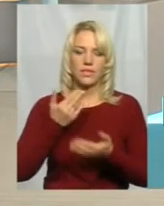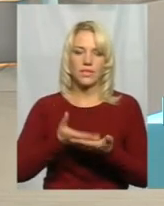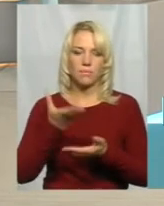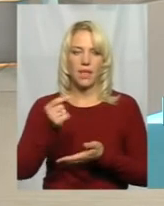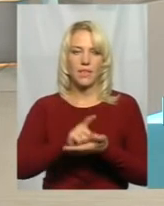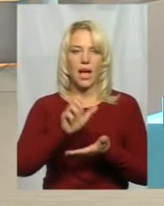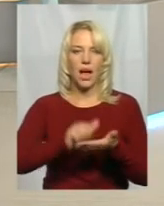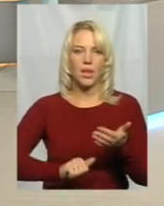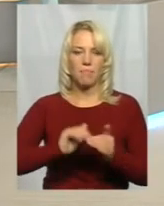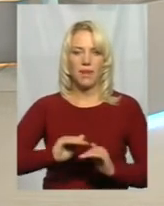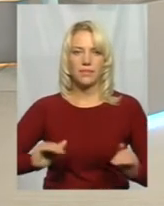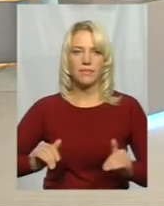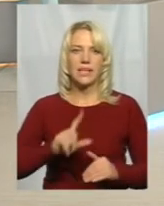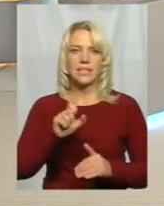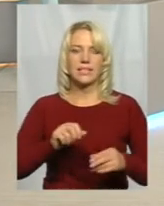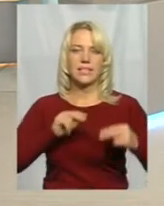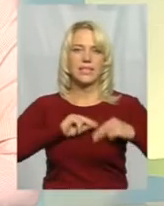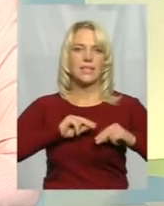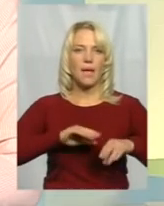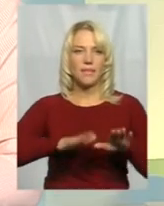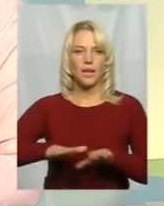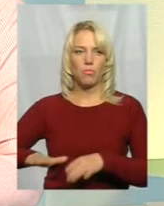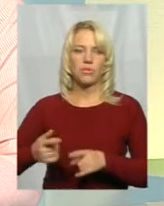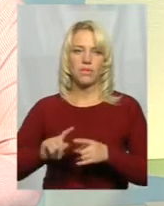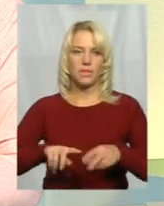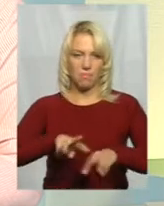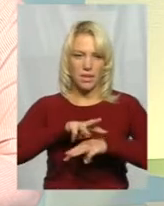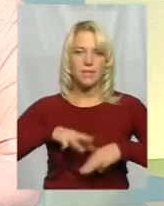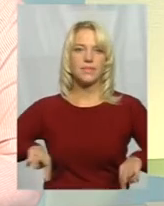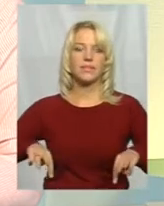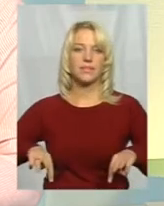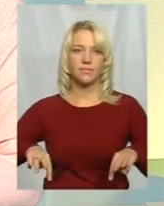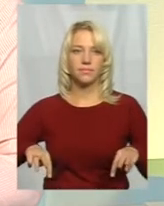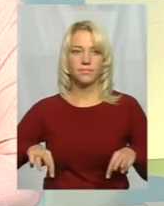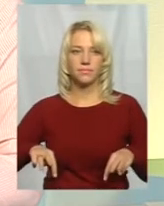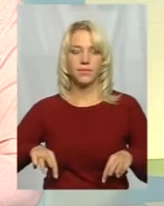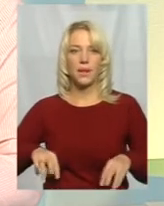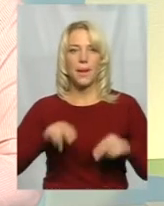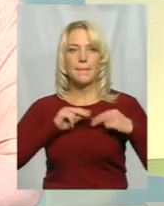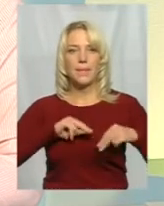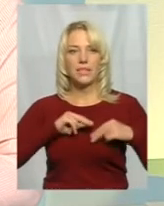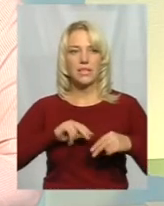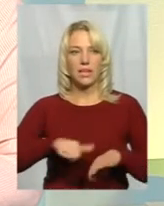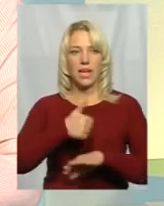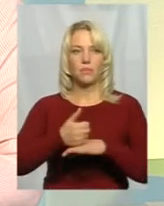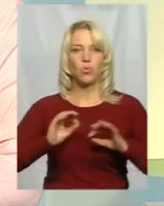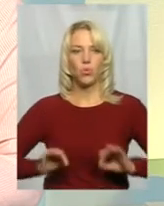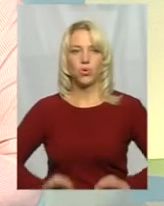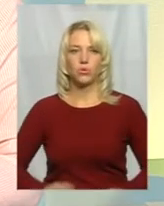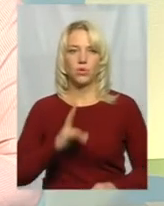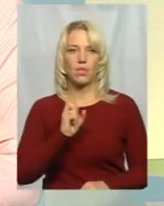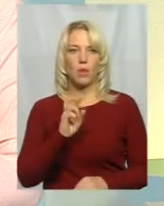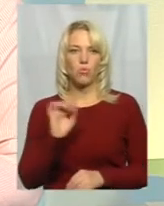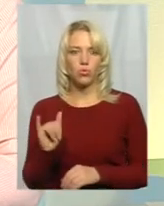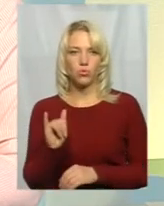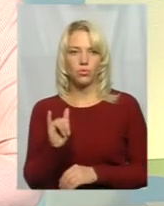аліментів з займаних посад. Це міністри, працівники Генпрокуратури, НАБУ,